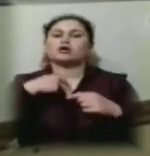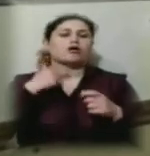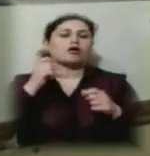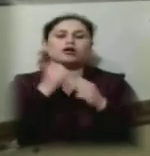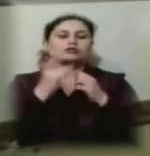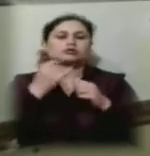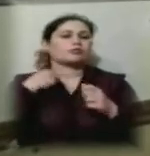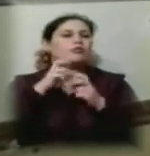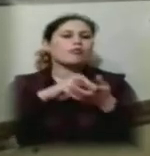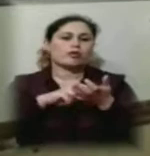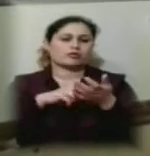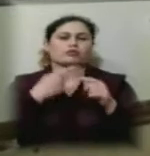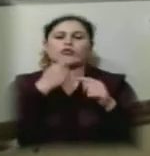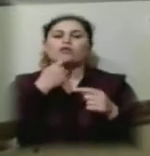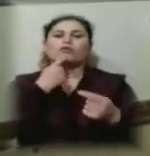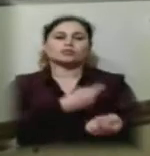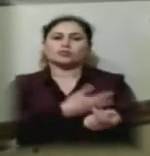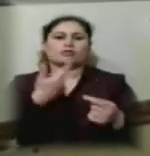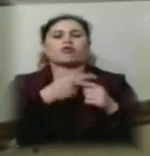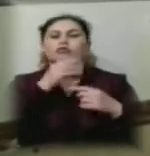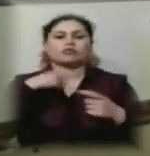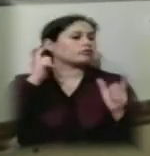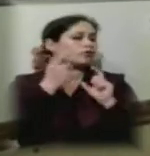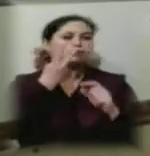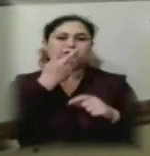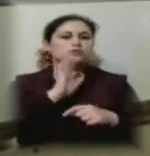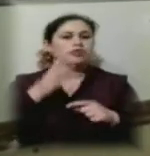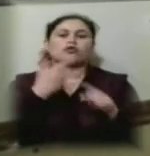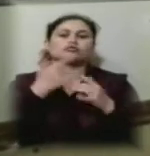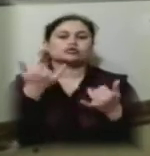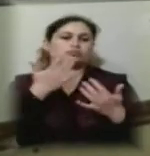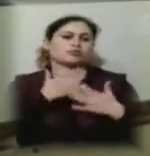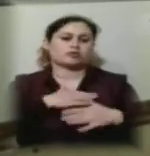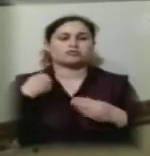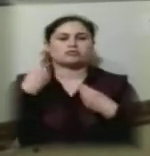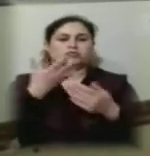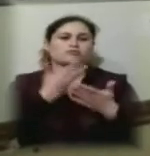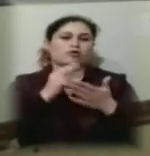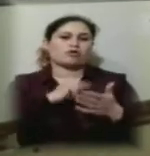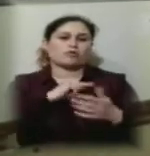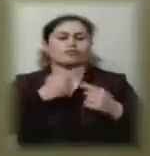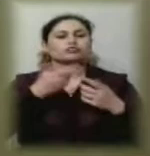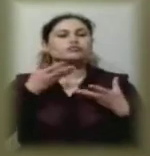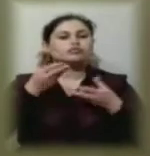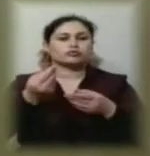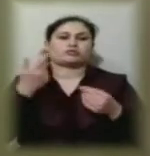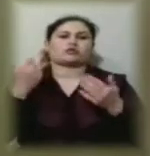Коли брали кров, відверталась. А зараз моя робота, і інші тут надихають донорів, допомагають їм.